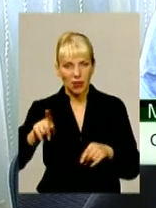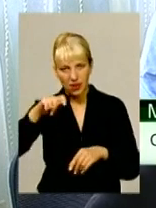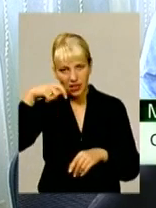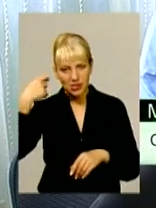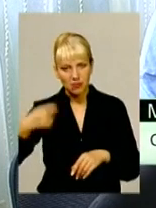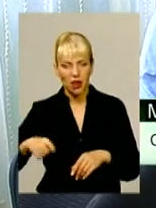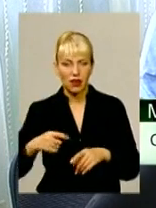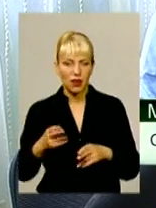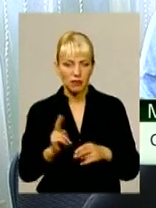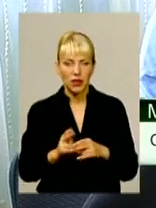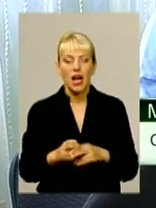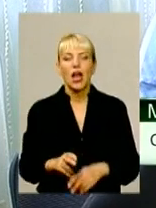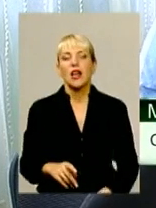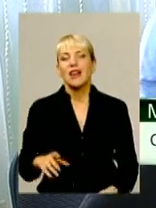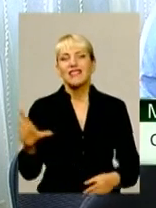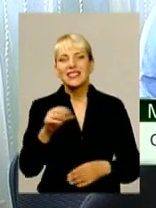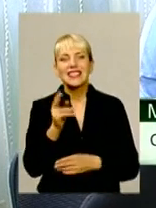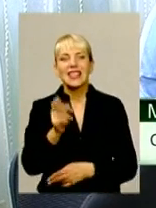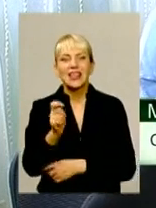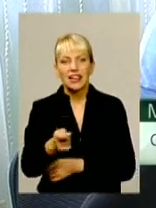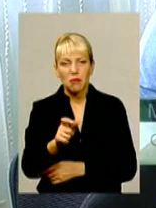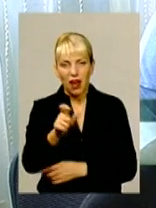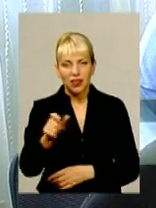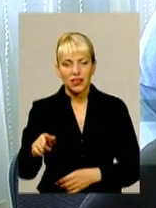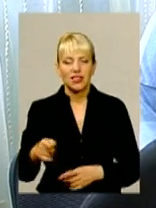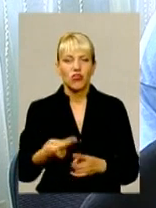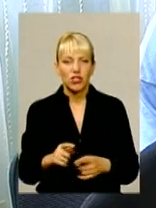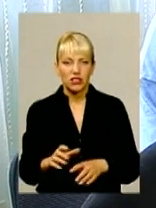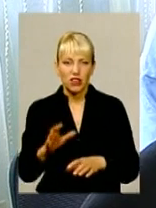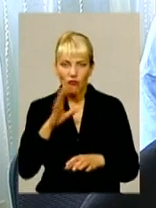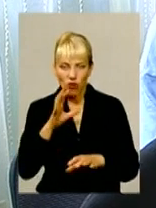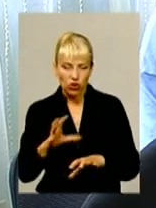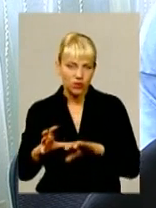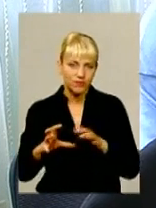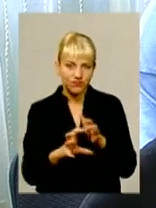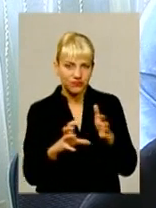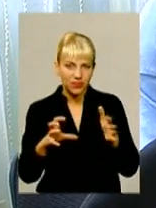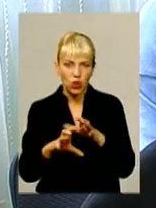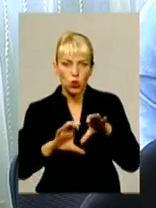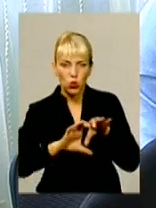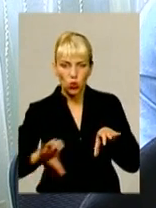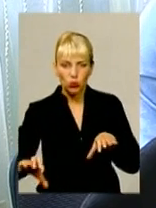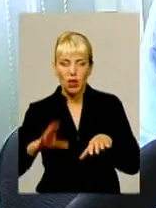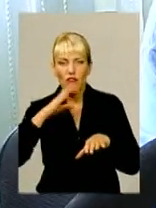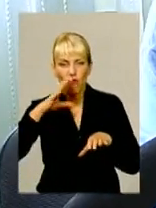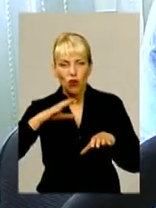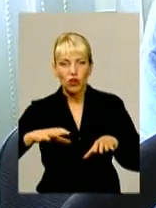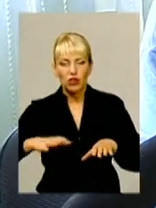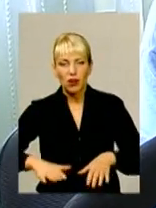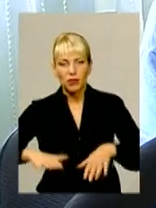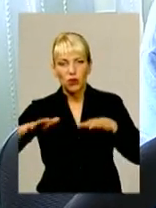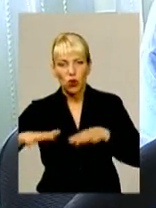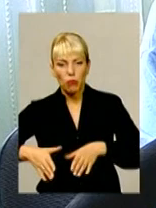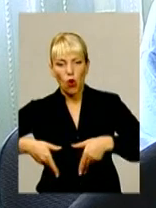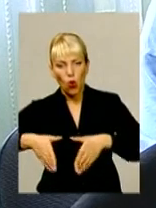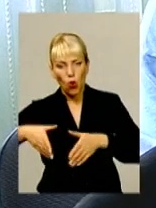закривали мішки, камінці і забивали трубу, щоб більша була вода. Підтоплювало городи і підтоплювало саму Гремлю. Ніколи вода там не